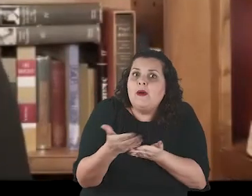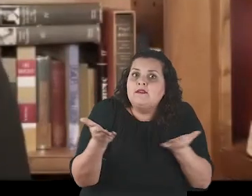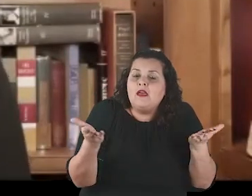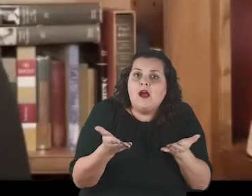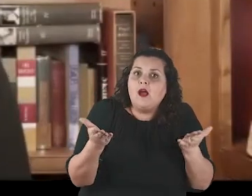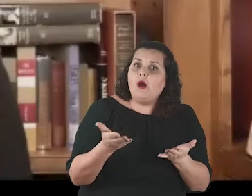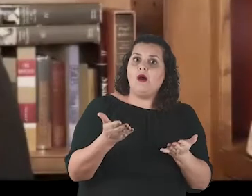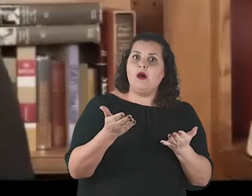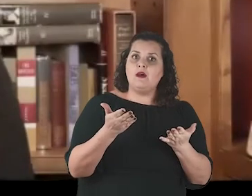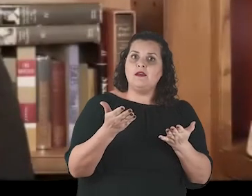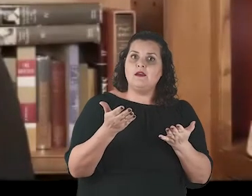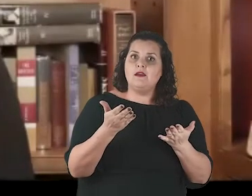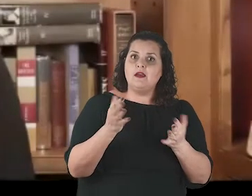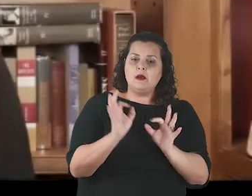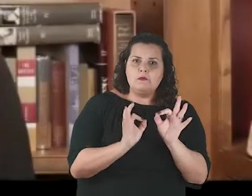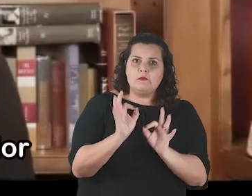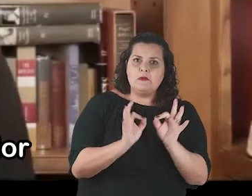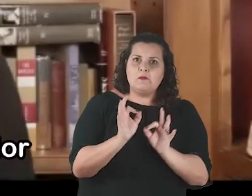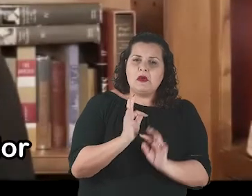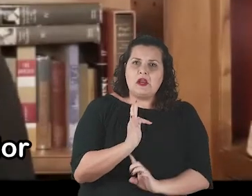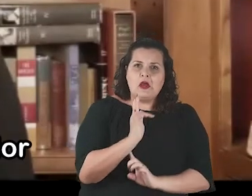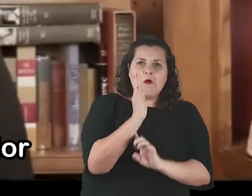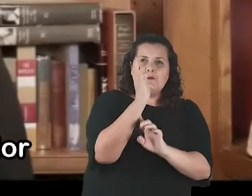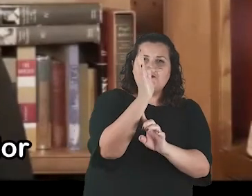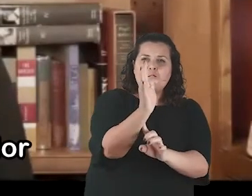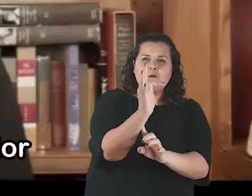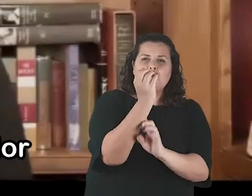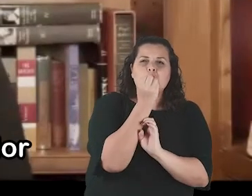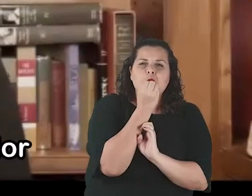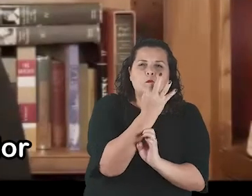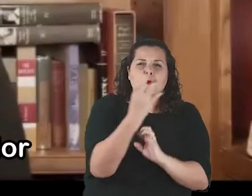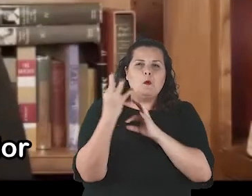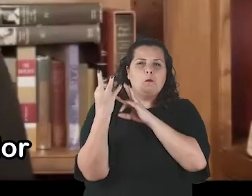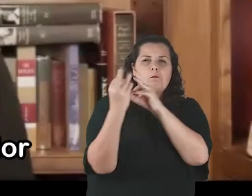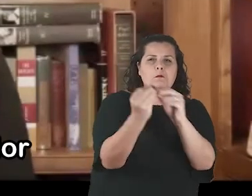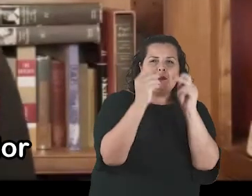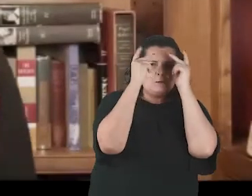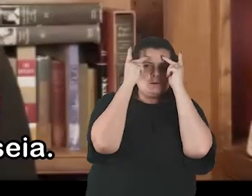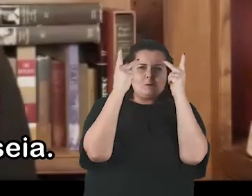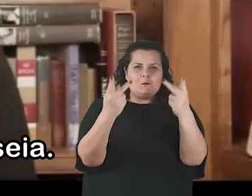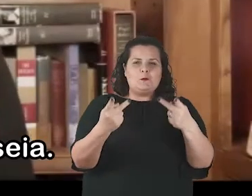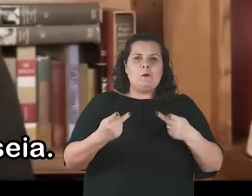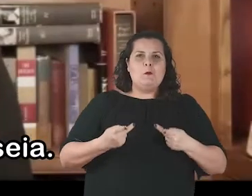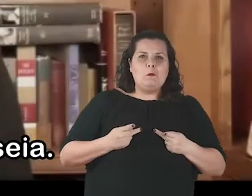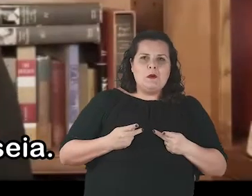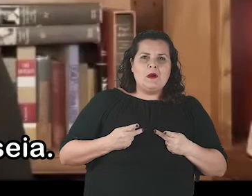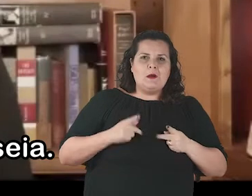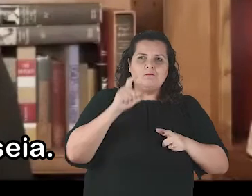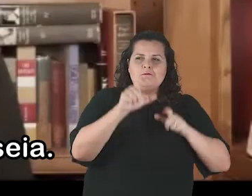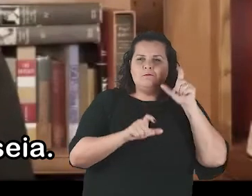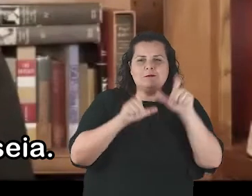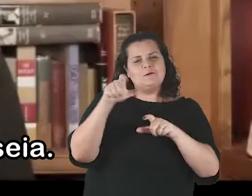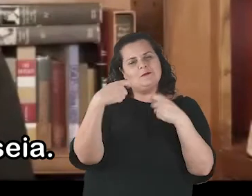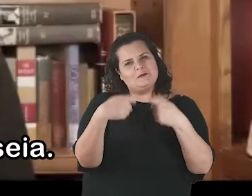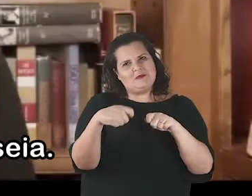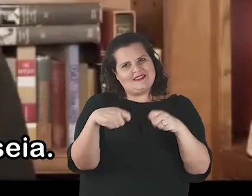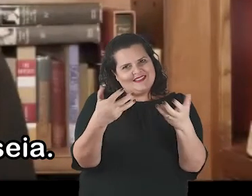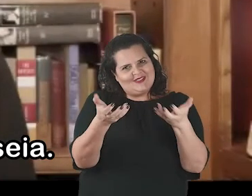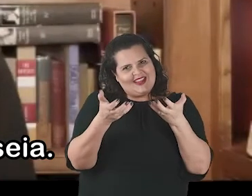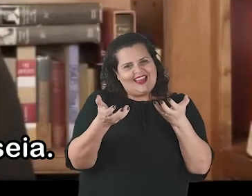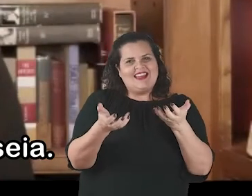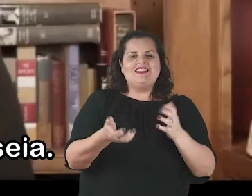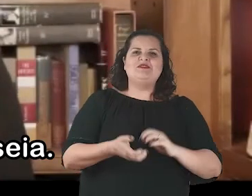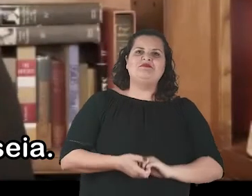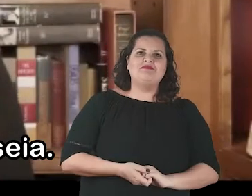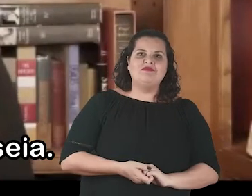time putting it to work. Build the ennobling future for which all humanity